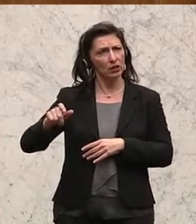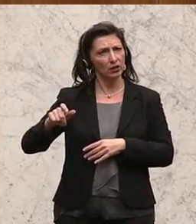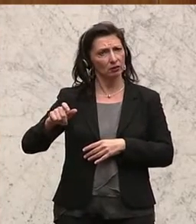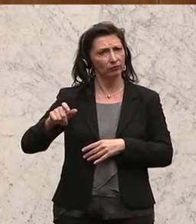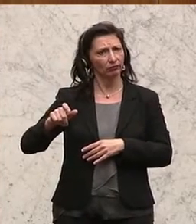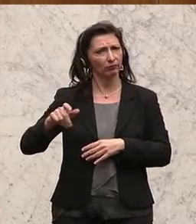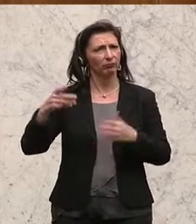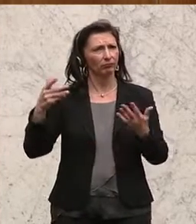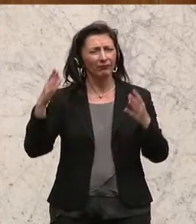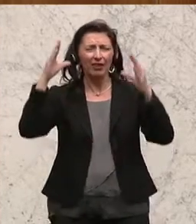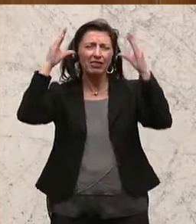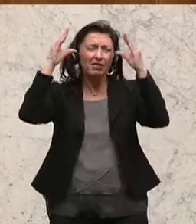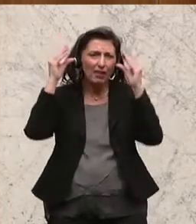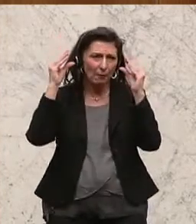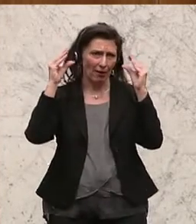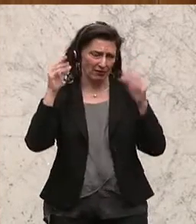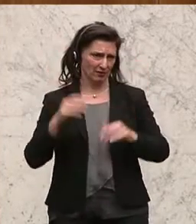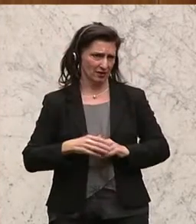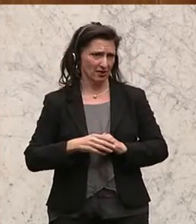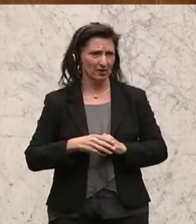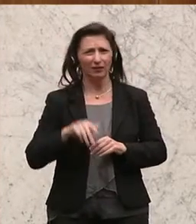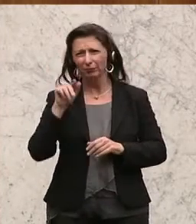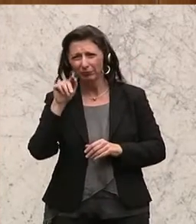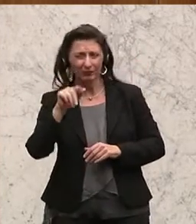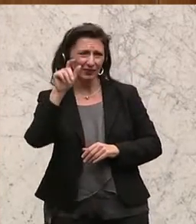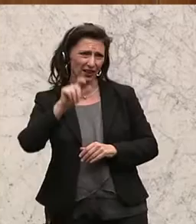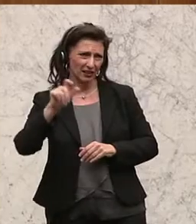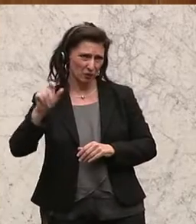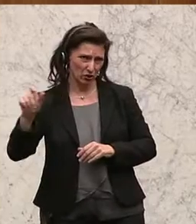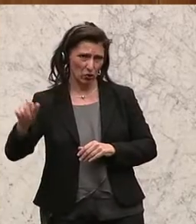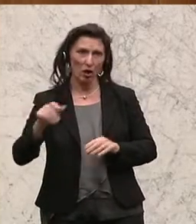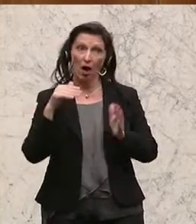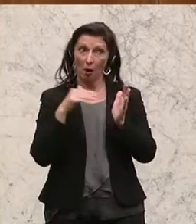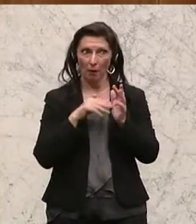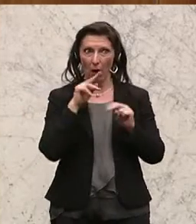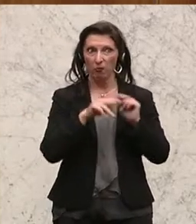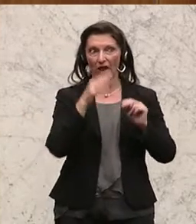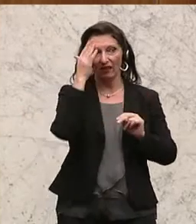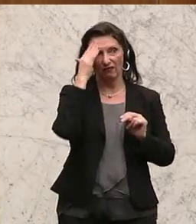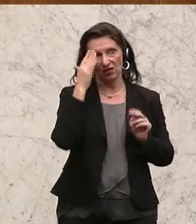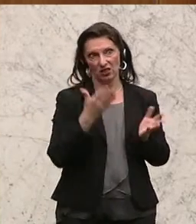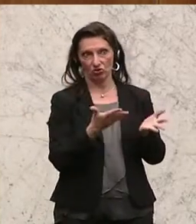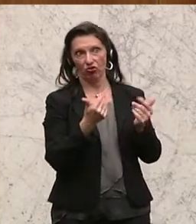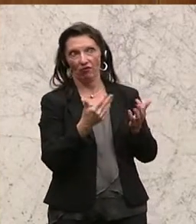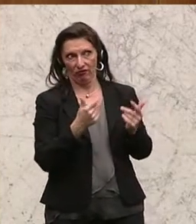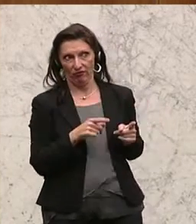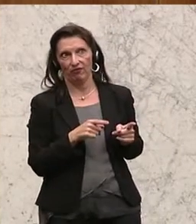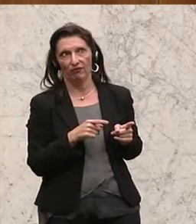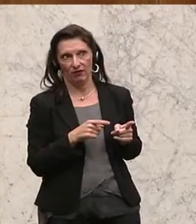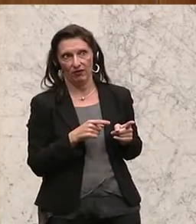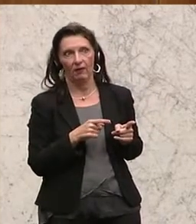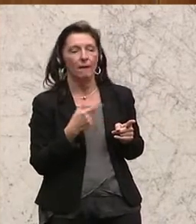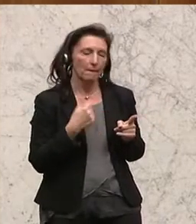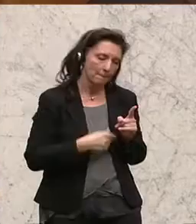demenzielle Erkrankungen haben, hier die pflegewissenschaftlichen Erkenntnisse in der Versorgung